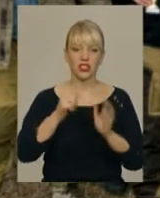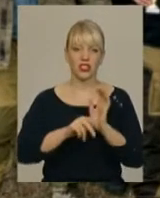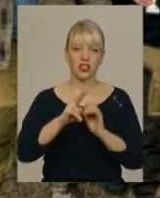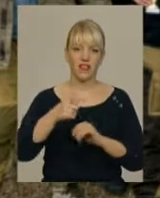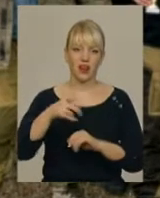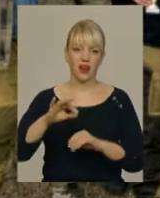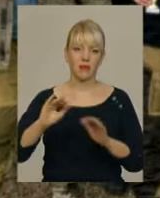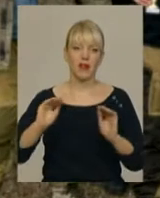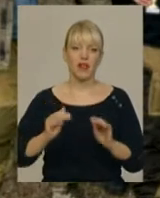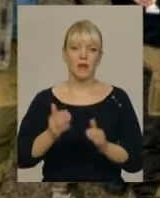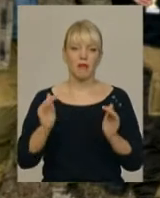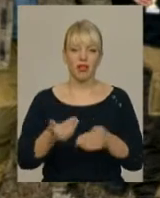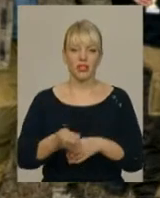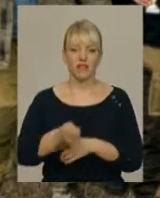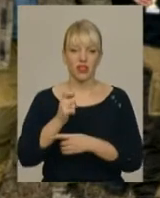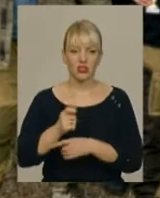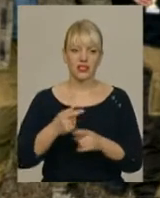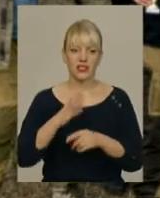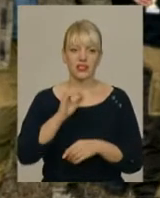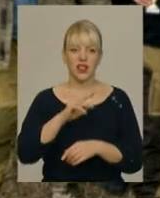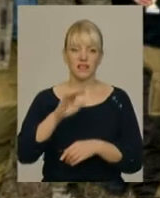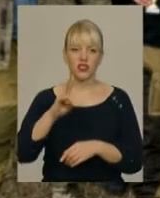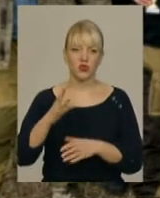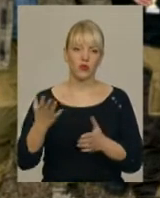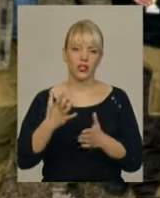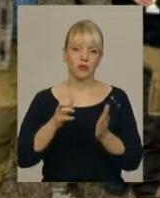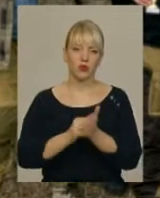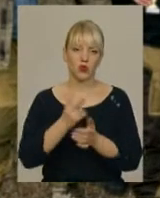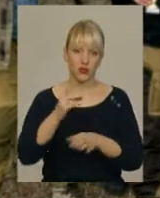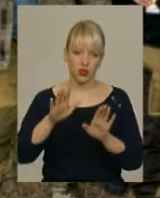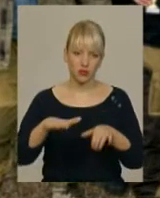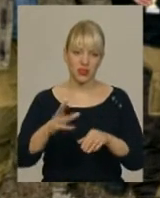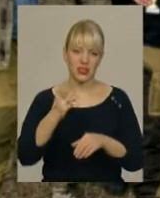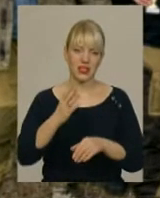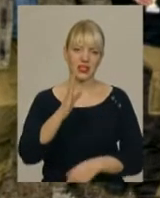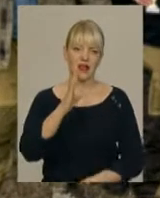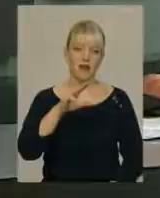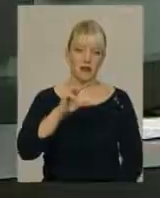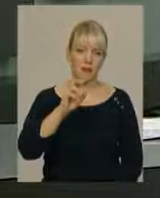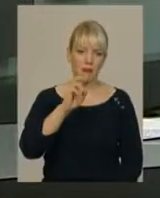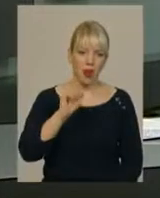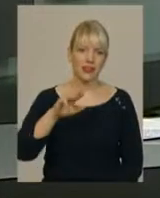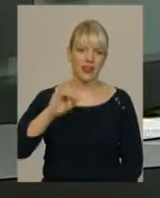г менше виловив Юрій Савченко, який посів друге місце в змаганні. Третє місце посів Сергій Вадець.